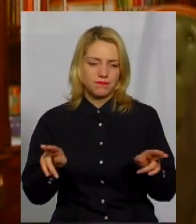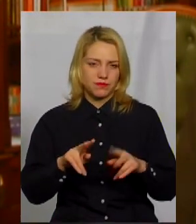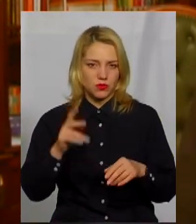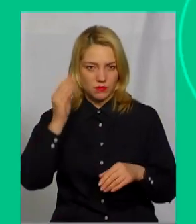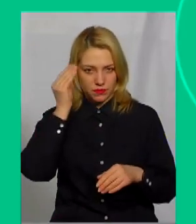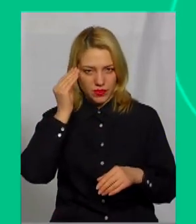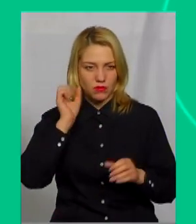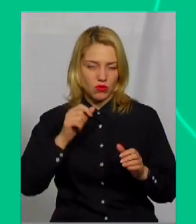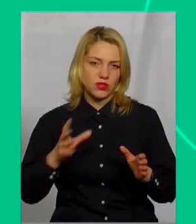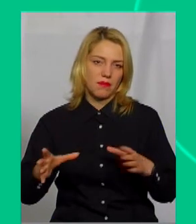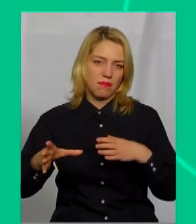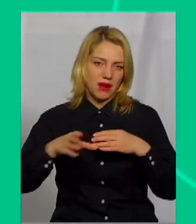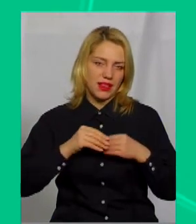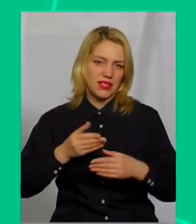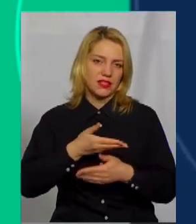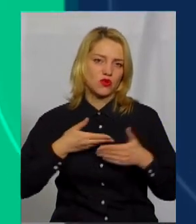нас прийнатися.